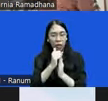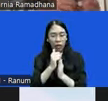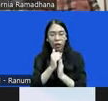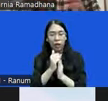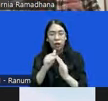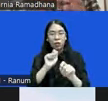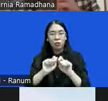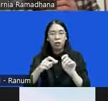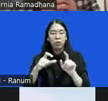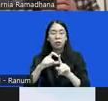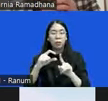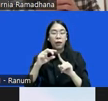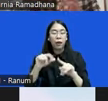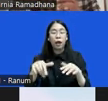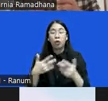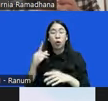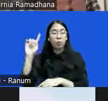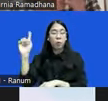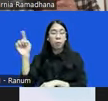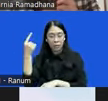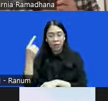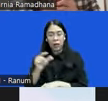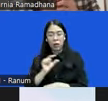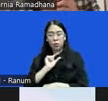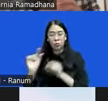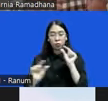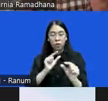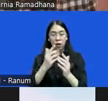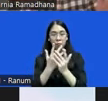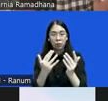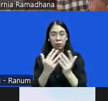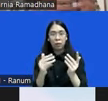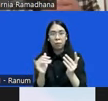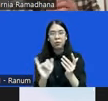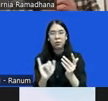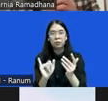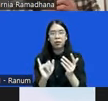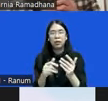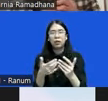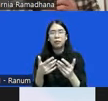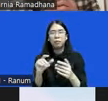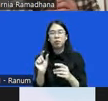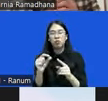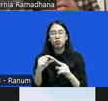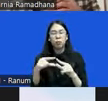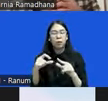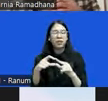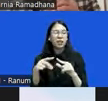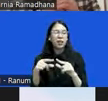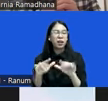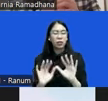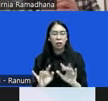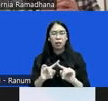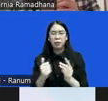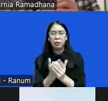DPR maupun pemerintah itu dengan mengundang masyarakat hanya sekedar seremonial belakang. Padahal meaningful